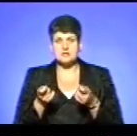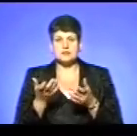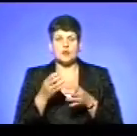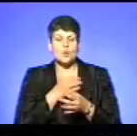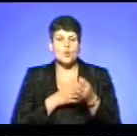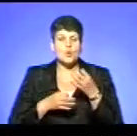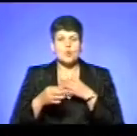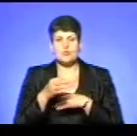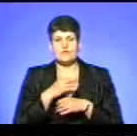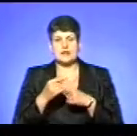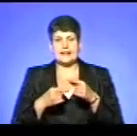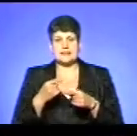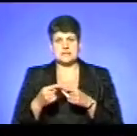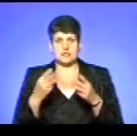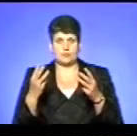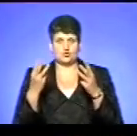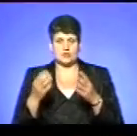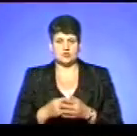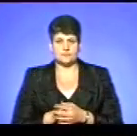обговорюють наслідки пожежі.